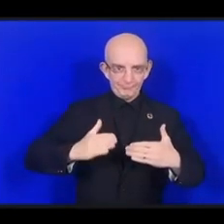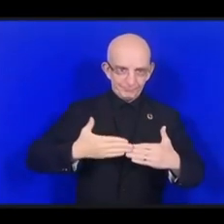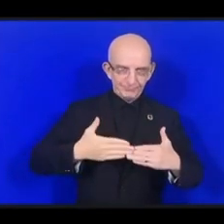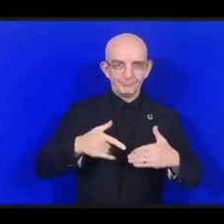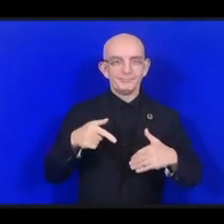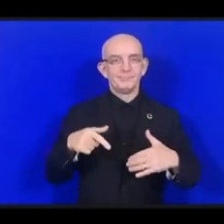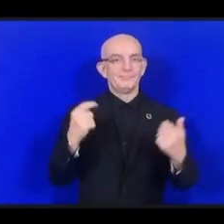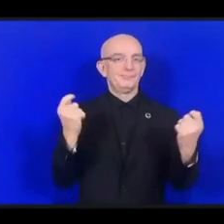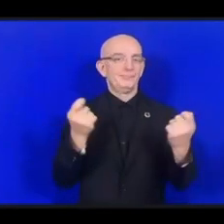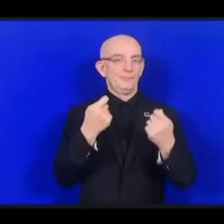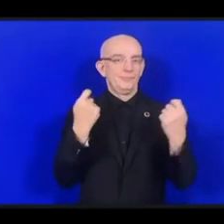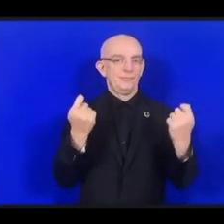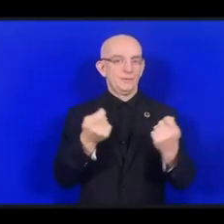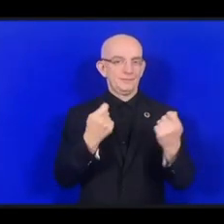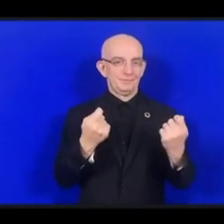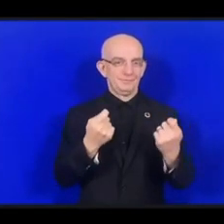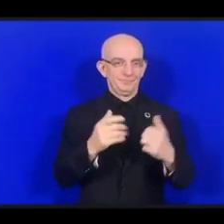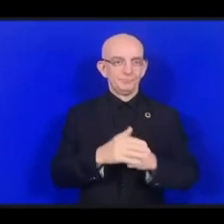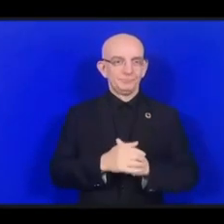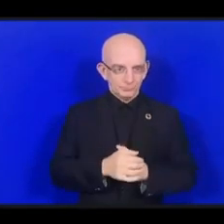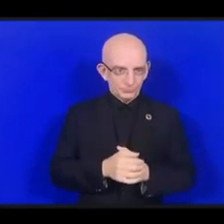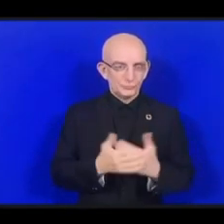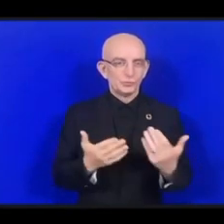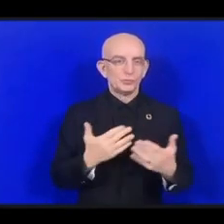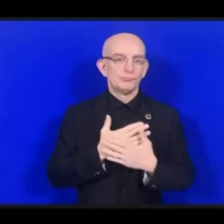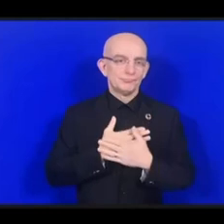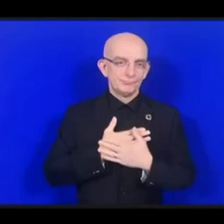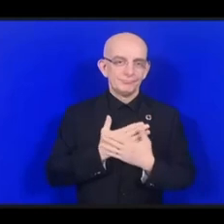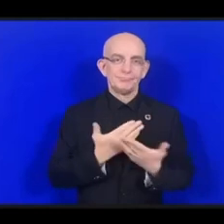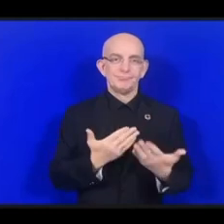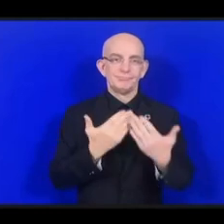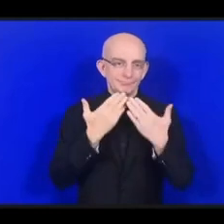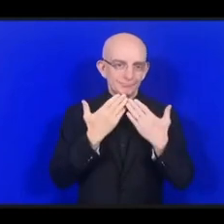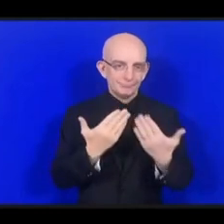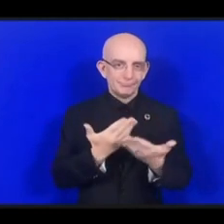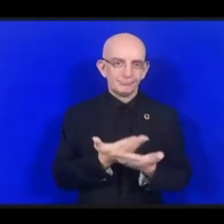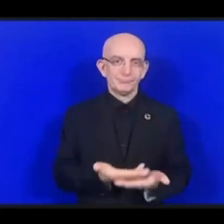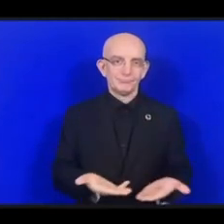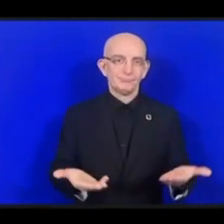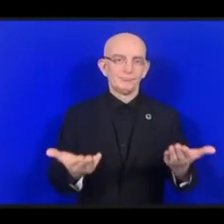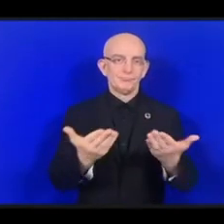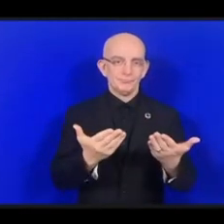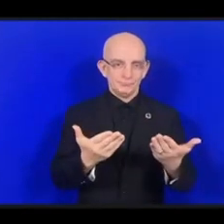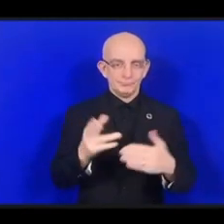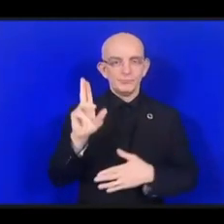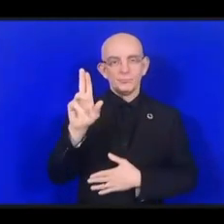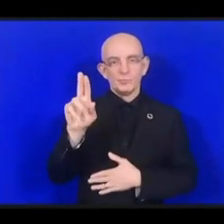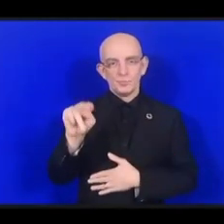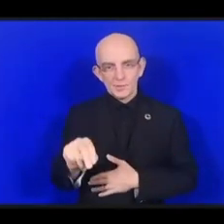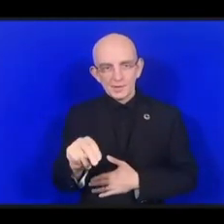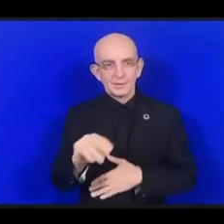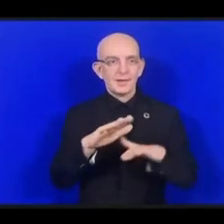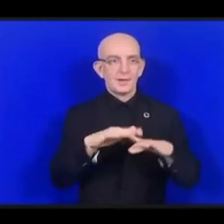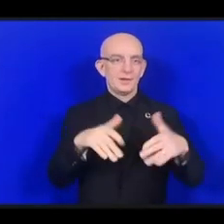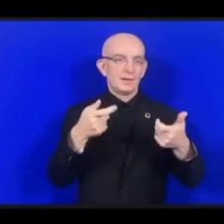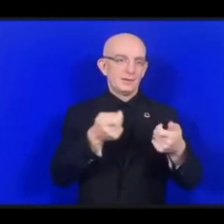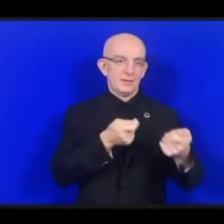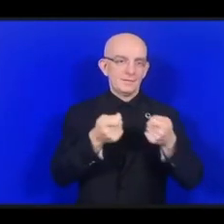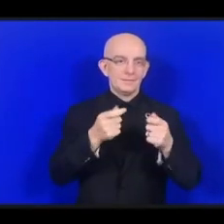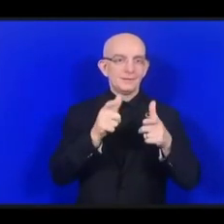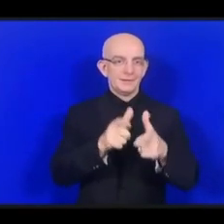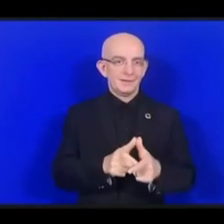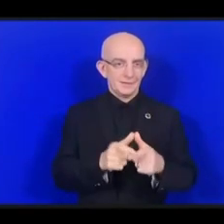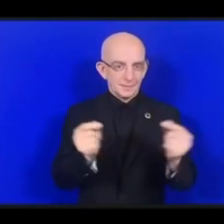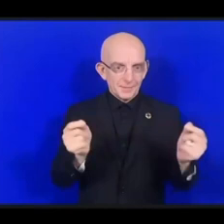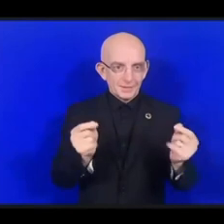Позвольте мне выразить благодарность от имени Организации Объединенных Наций и Правительства Японии всем участникам за